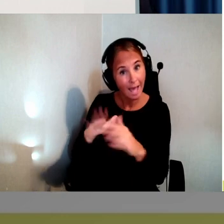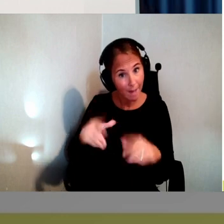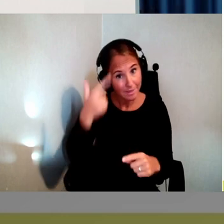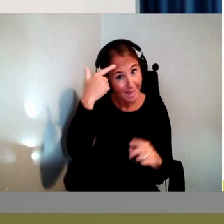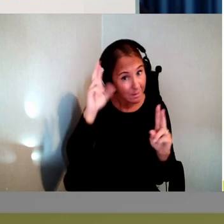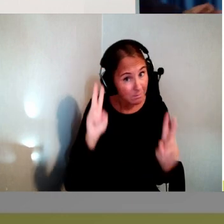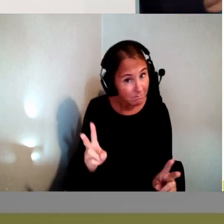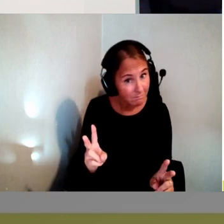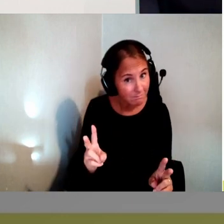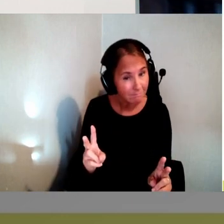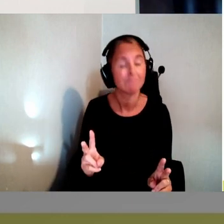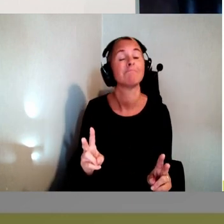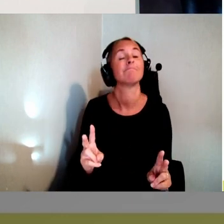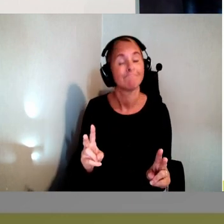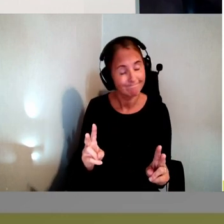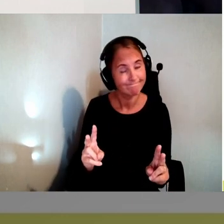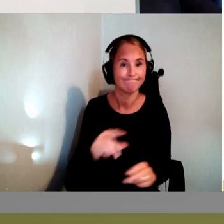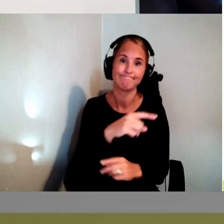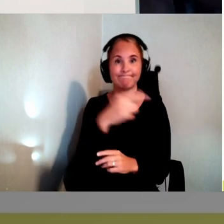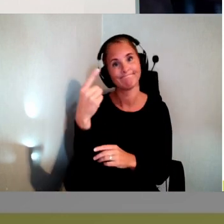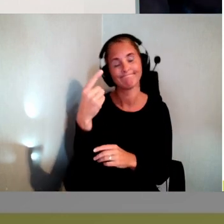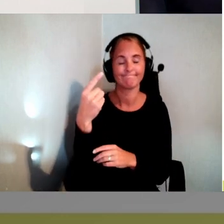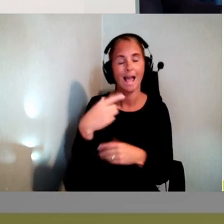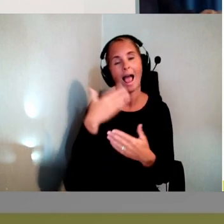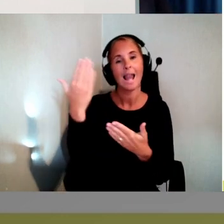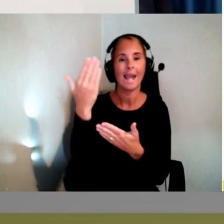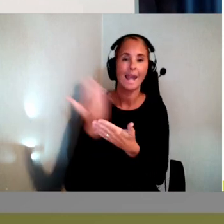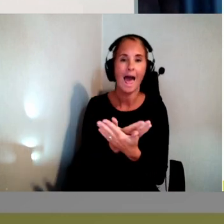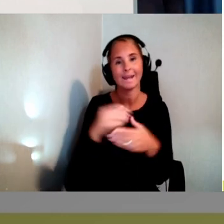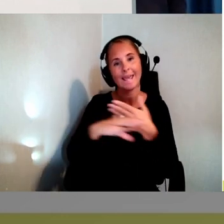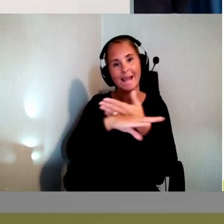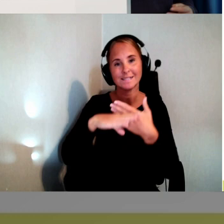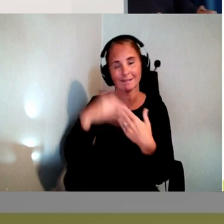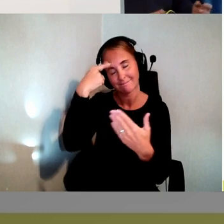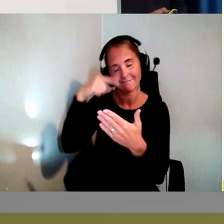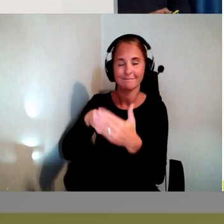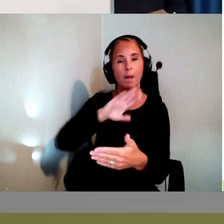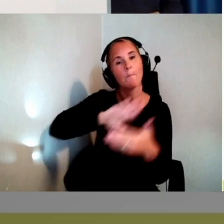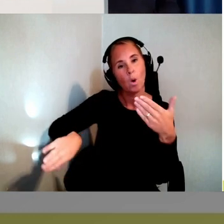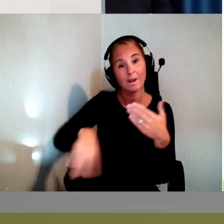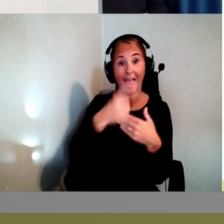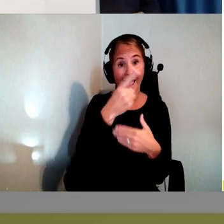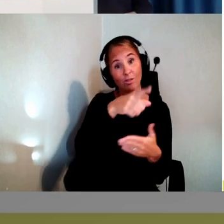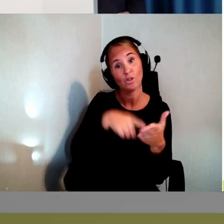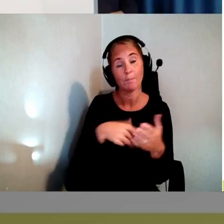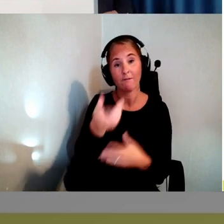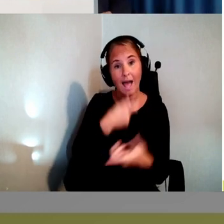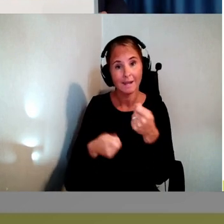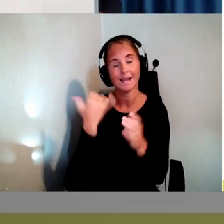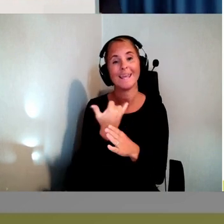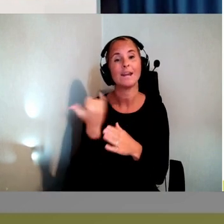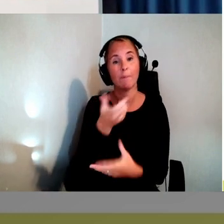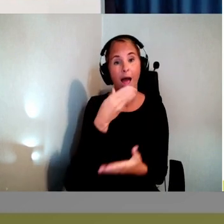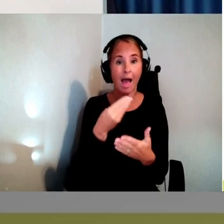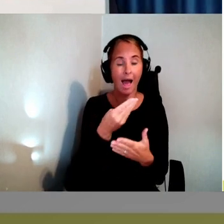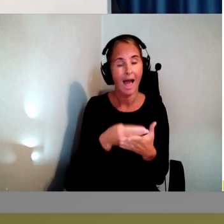Fast framförallt så är det väl landgränser som de syftar till att ta bort. Det är ju en sorts hinder. Inom handelsbranschen så är det en ganska viktig